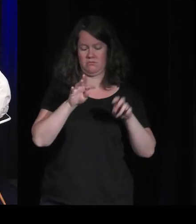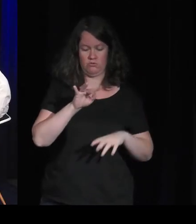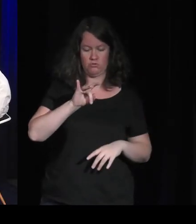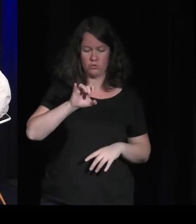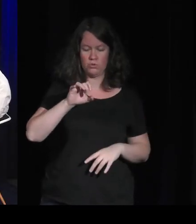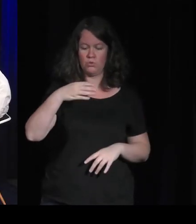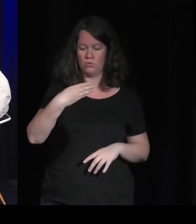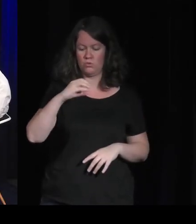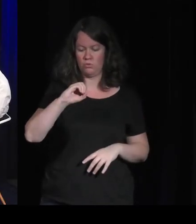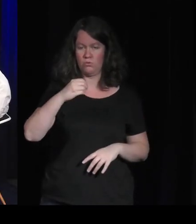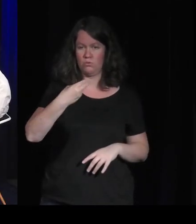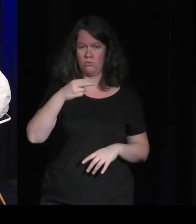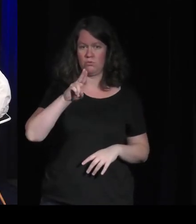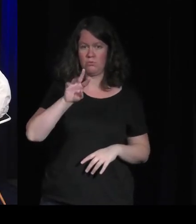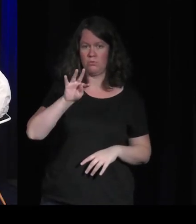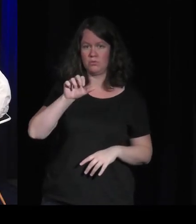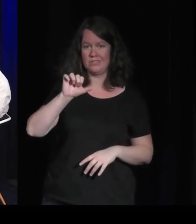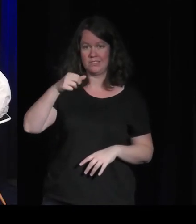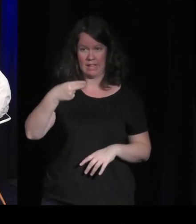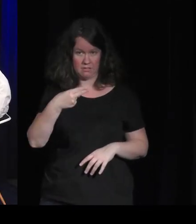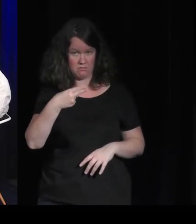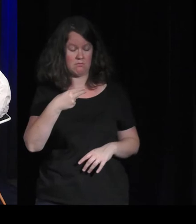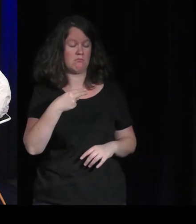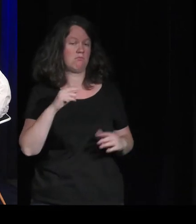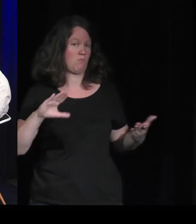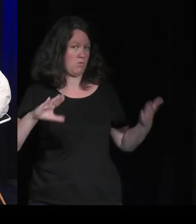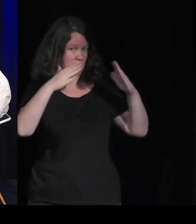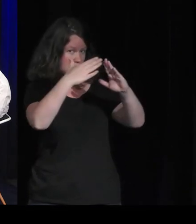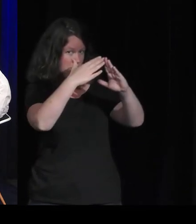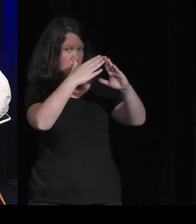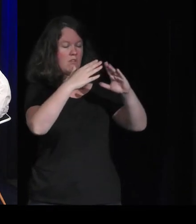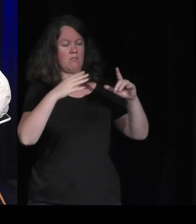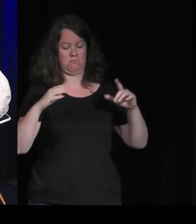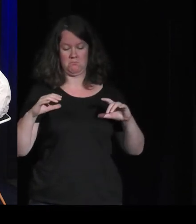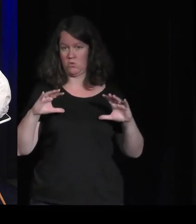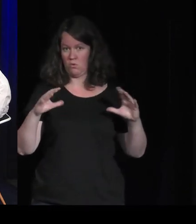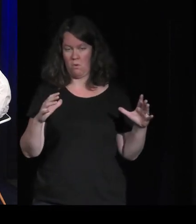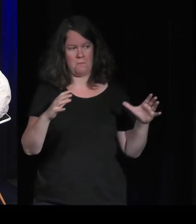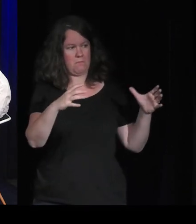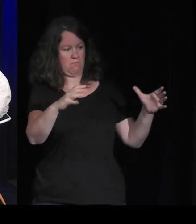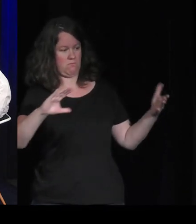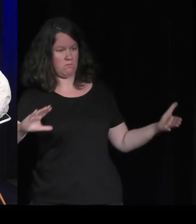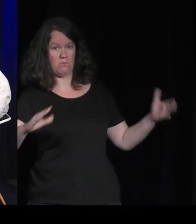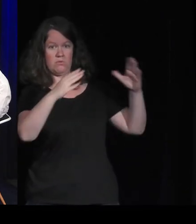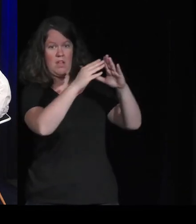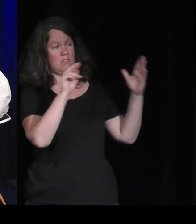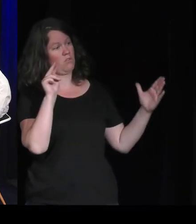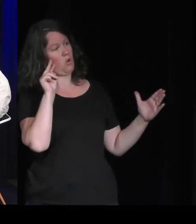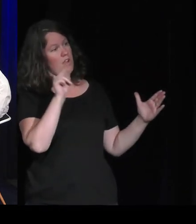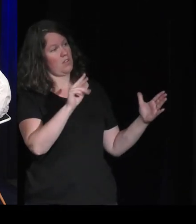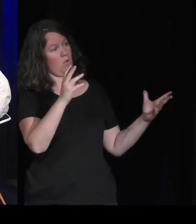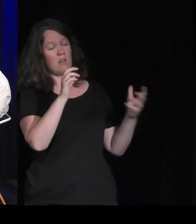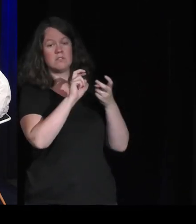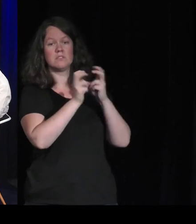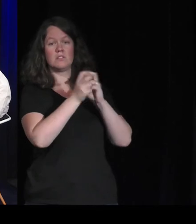où c'était juste une montagne qui... En fait,'était surtout, on voyait principalement une montagne qui évoluait au gré des saisons. Donc, on voyait